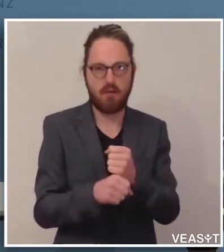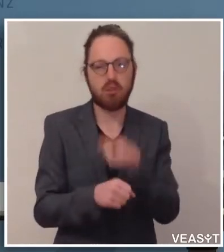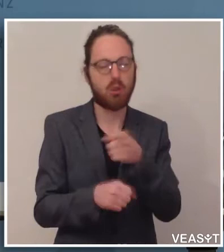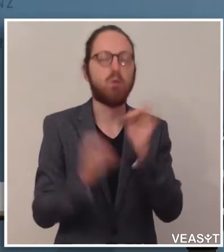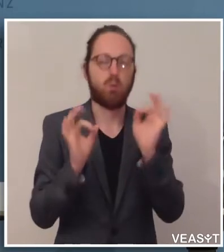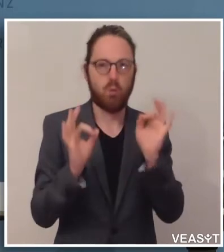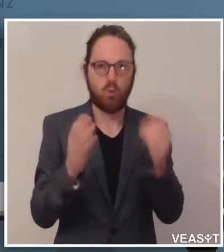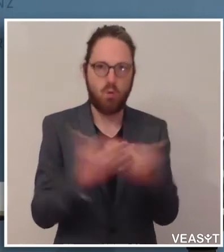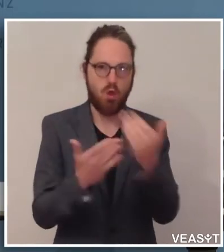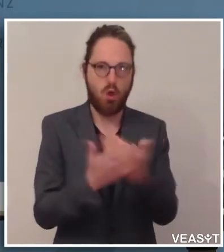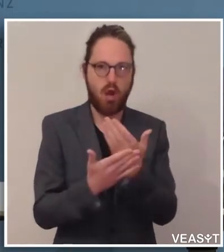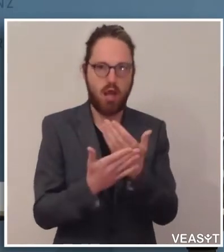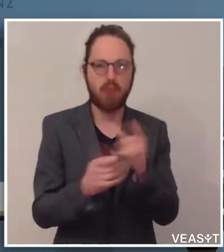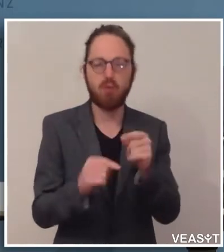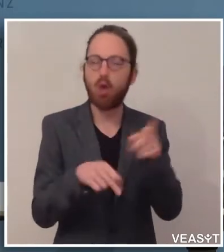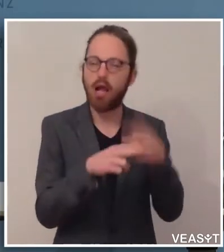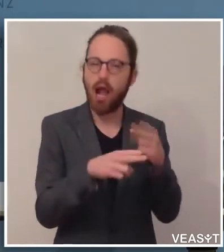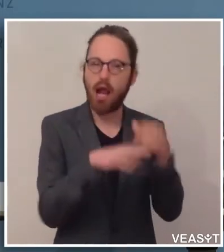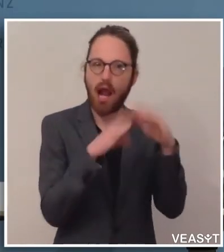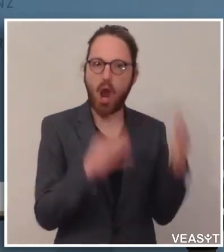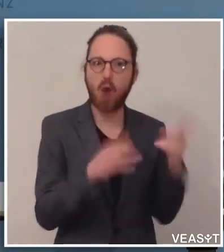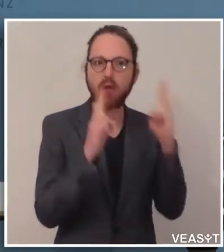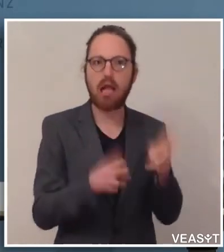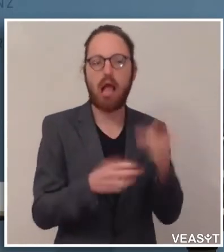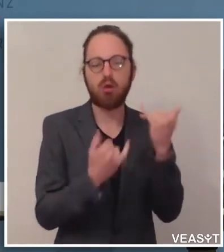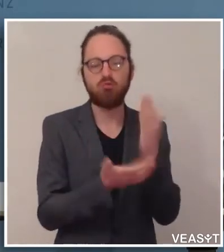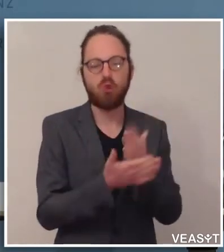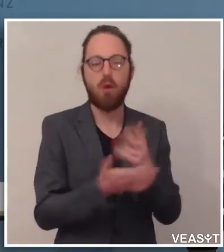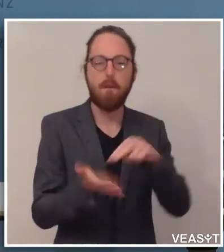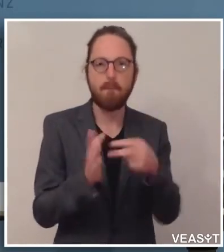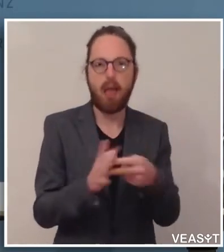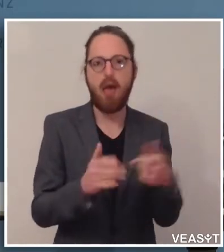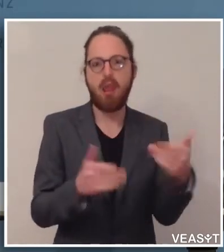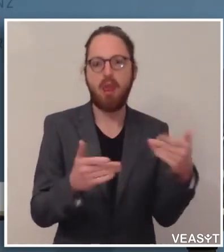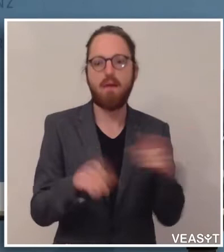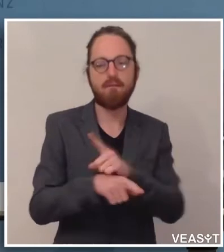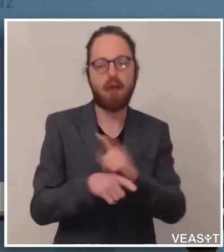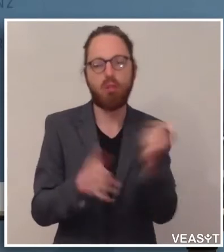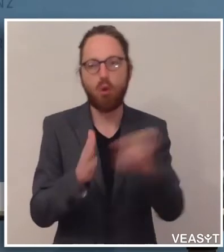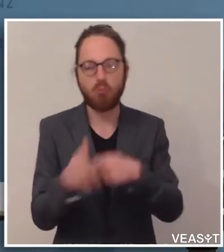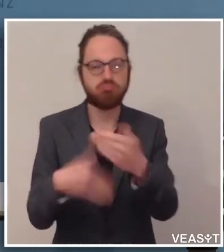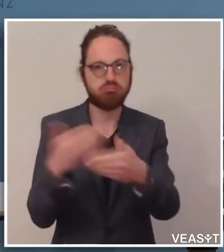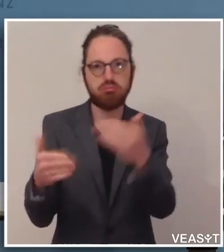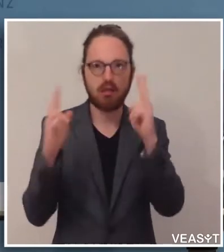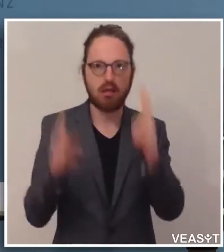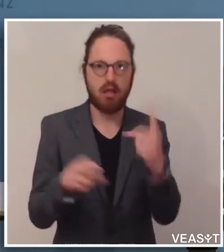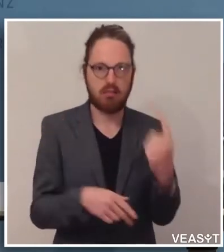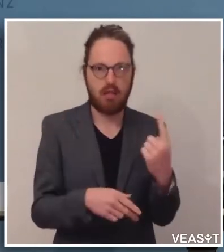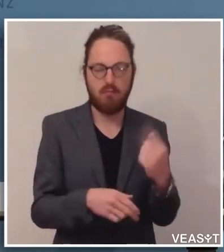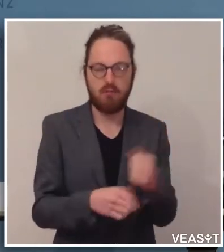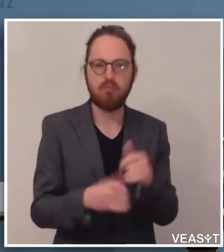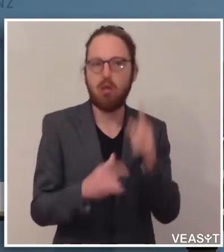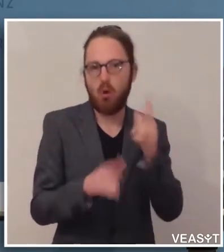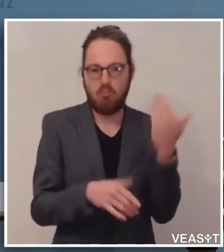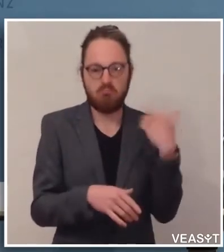Krankenhäuser können jetzt auch wieder programmierte Eingriffe vornehmen. Und natürlich hat sich jetzt in diesen Wochen auch wieder